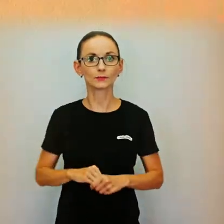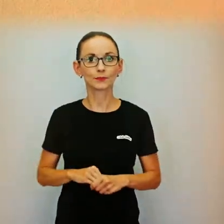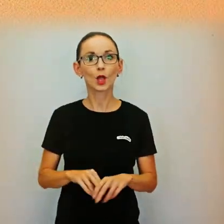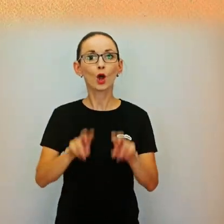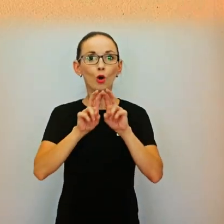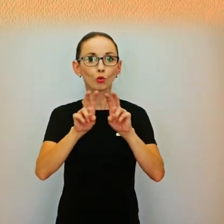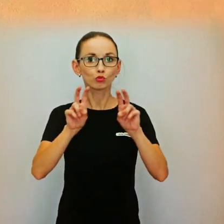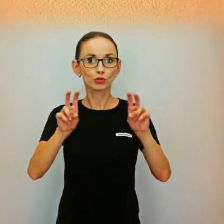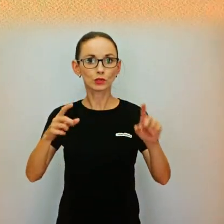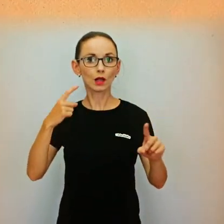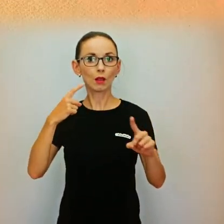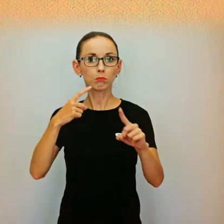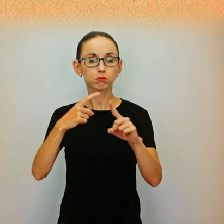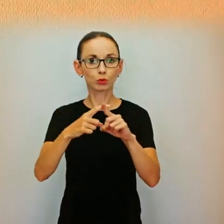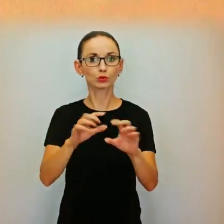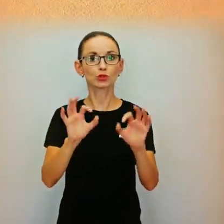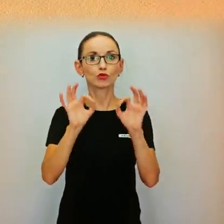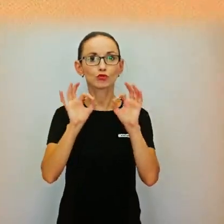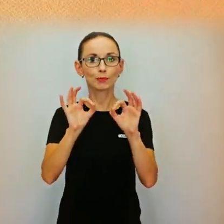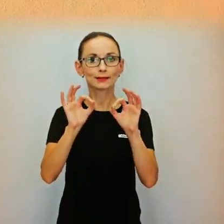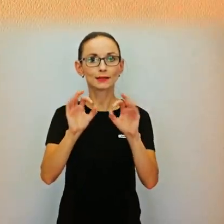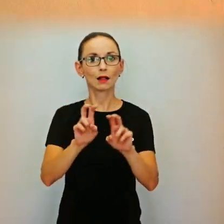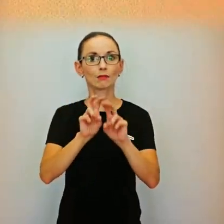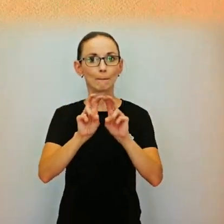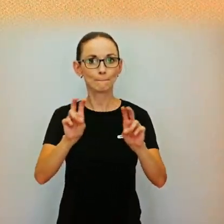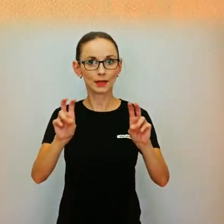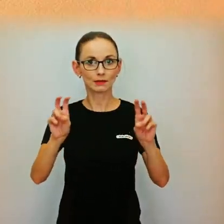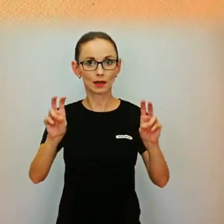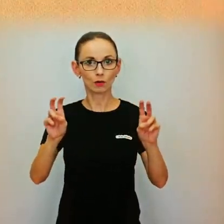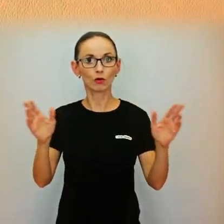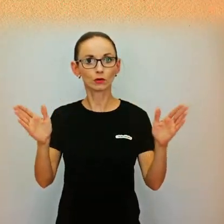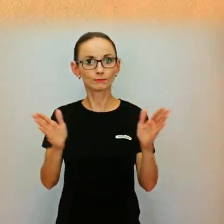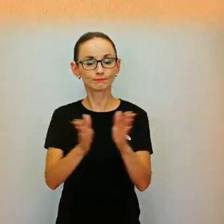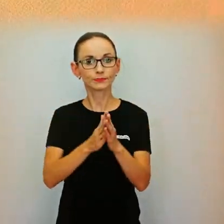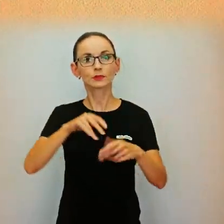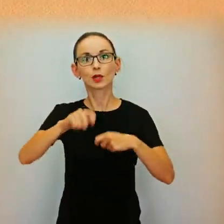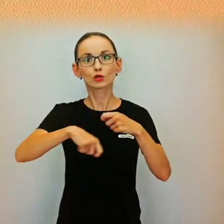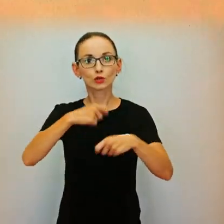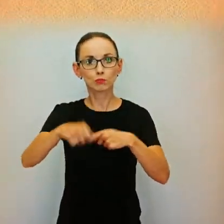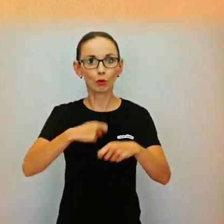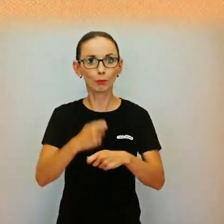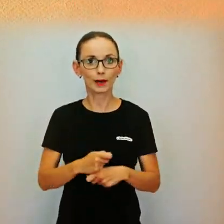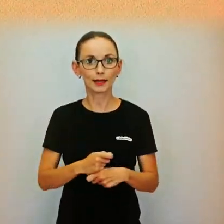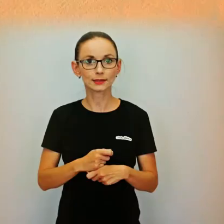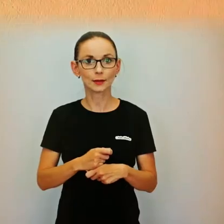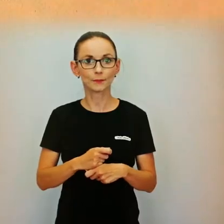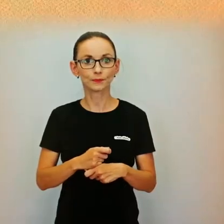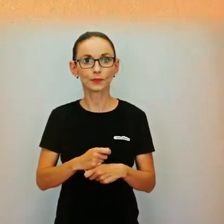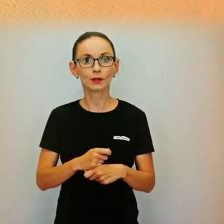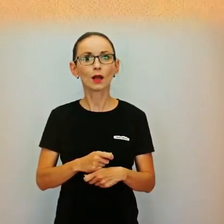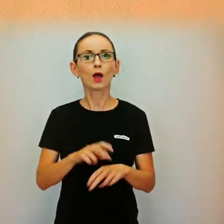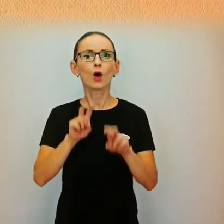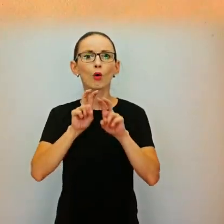Nie. Zdravotné nevýhodné dieťa totiž v takom prípade síce nastiebuje bežnú školu, ale aj tak sa